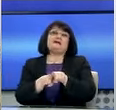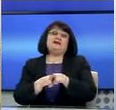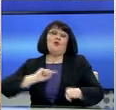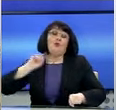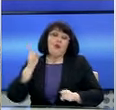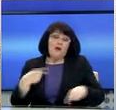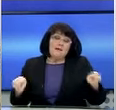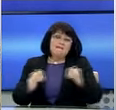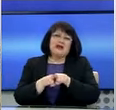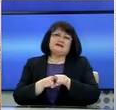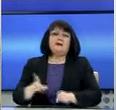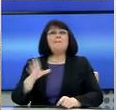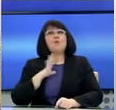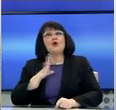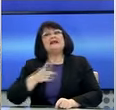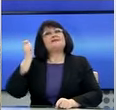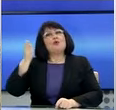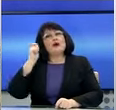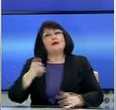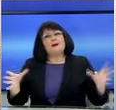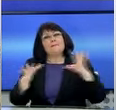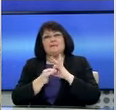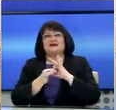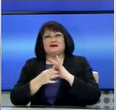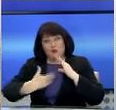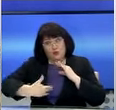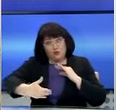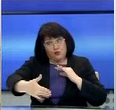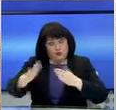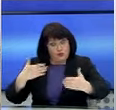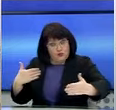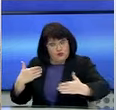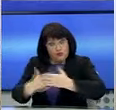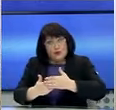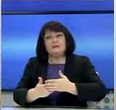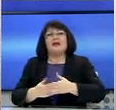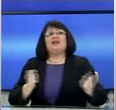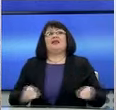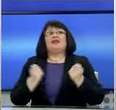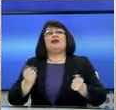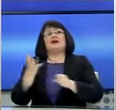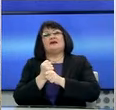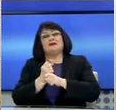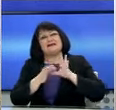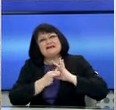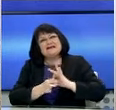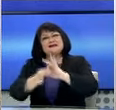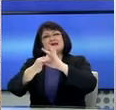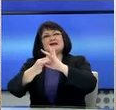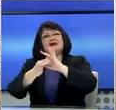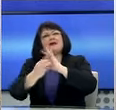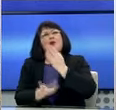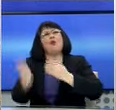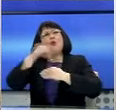Όλοι μαζί. Πολίτες και πολιτεία. Έτσι θα ανταπεξέλθουμε μέχρι το τέλος αυτής της δοκιμασίας. Και θα συνεχίσουμε να εργαζόμαστε